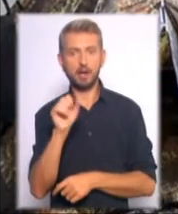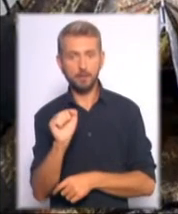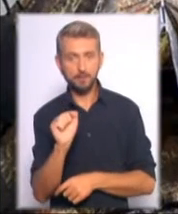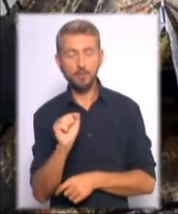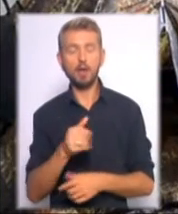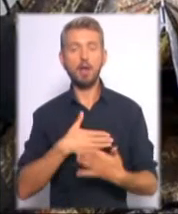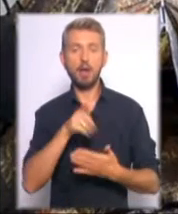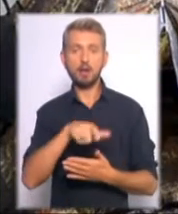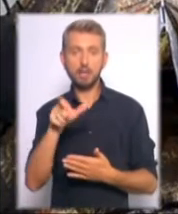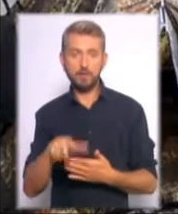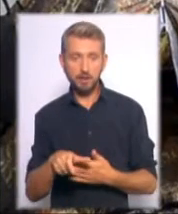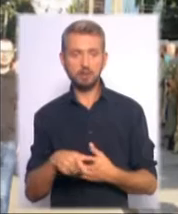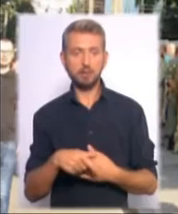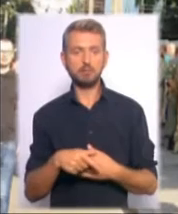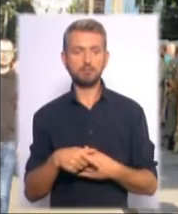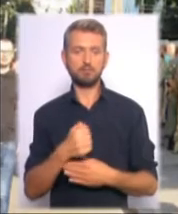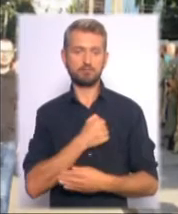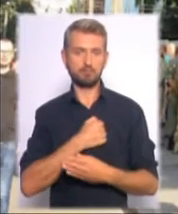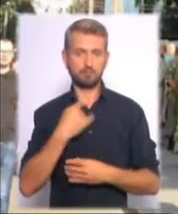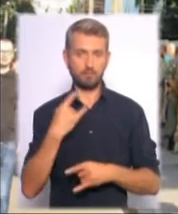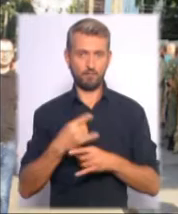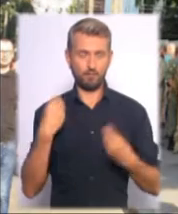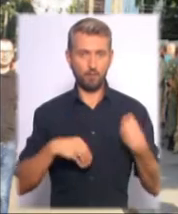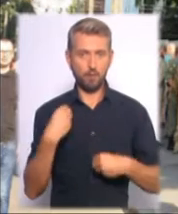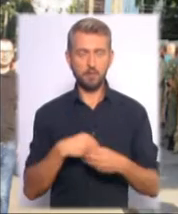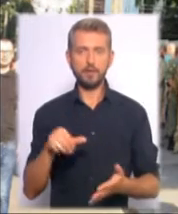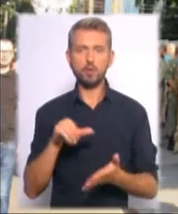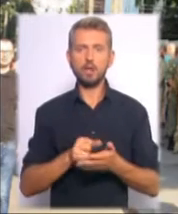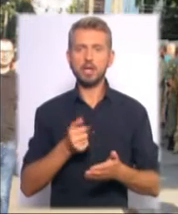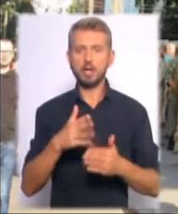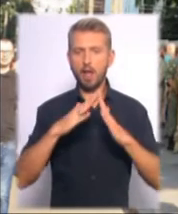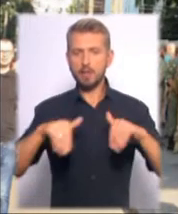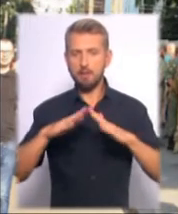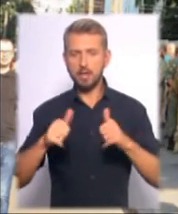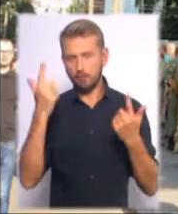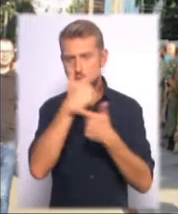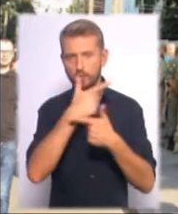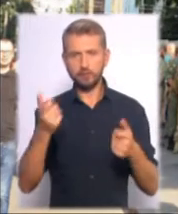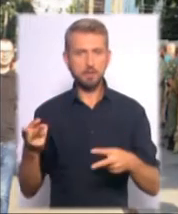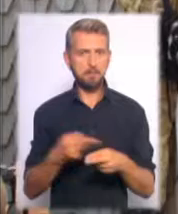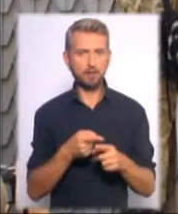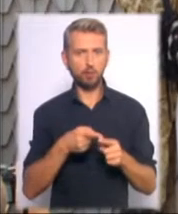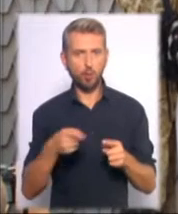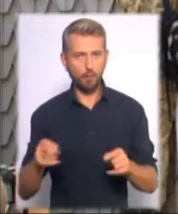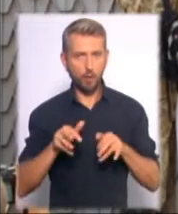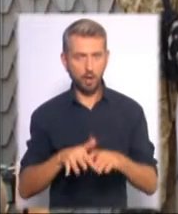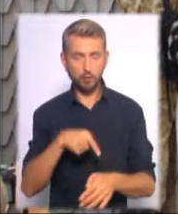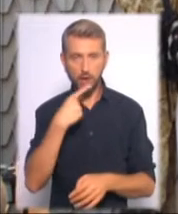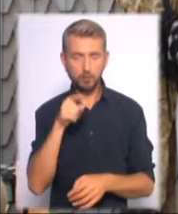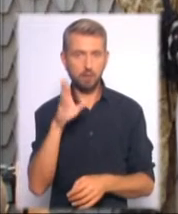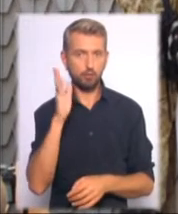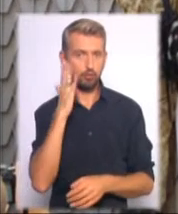активісти у камуфляжній формі встановили кілька наметів, оголосивши безстрокову акцію. Кажуть, що будуть там ночувати.